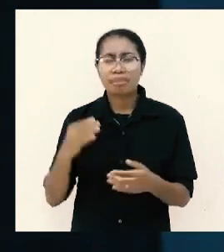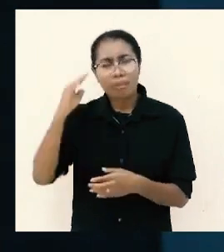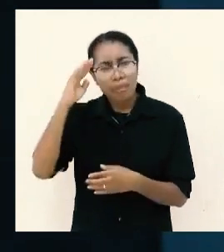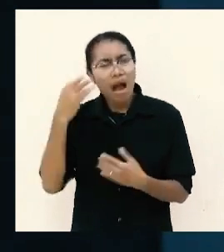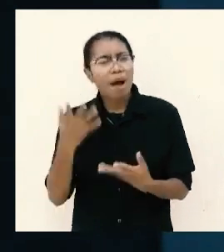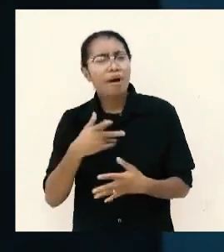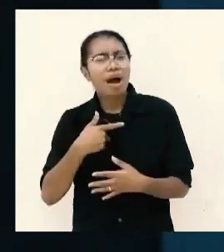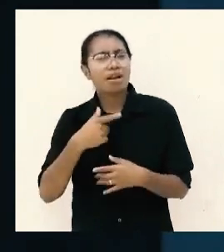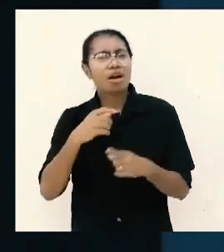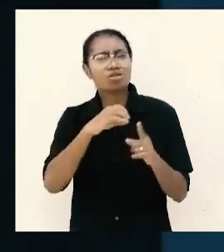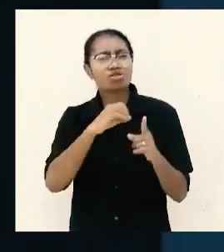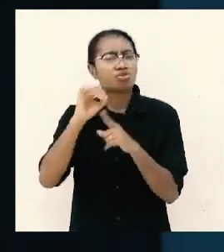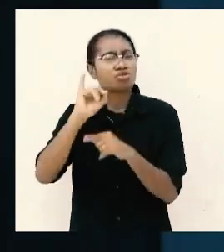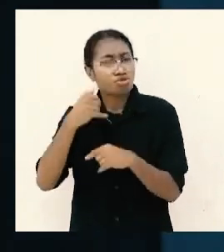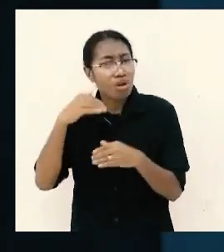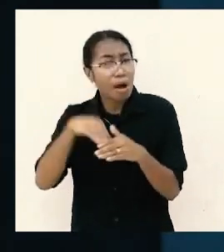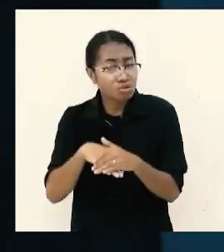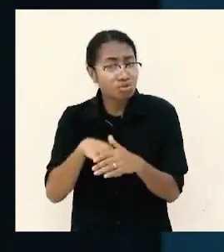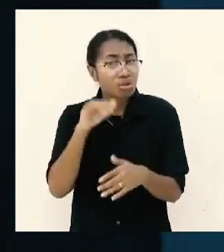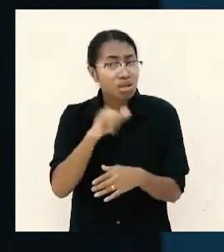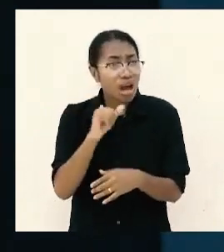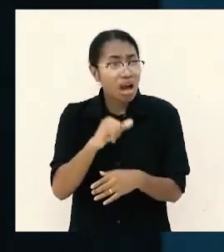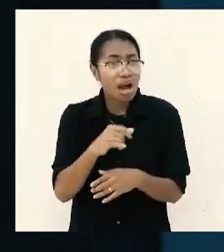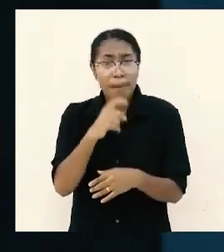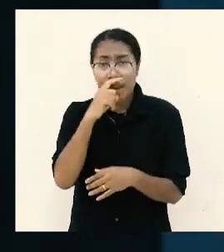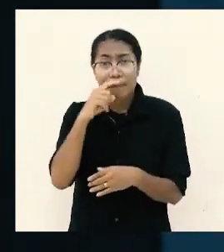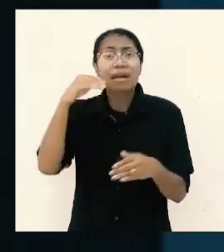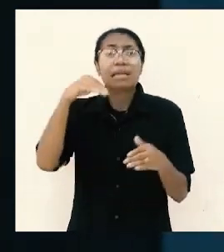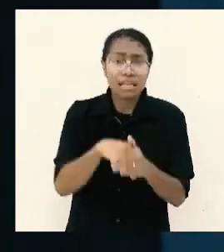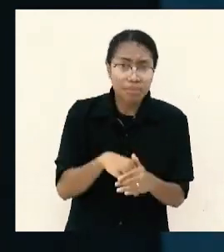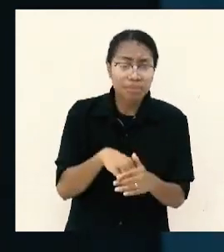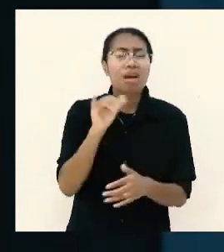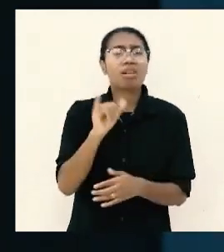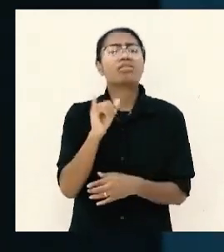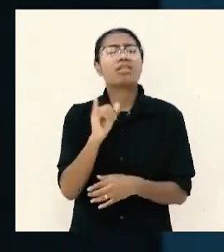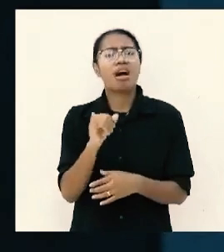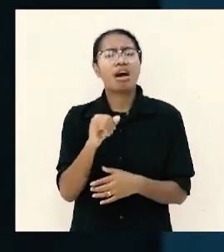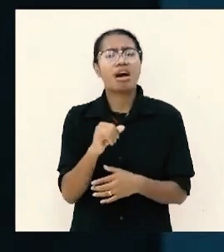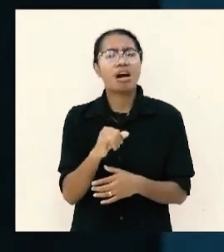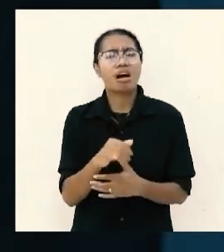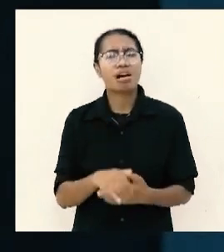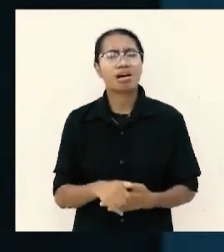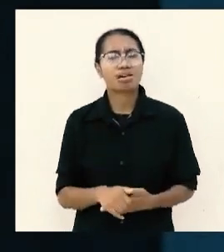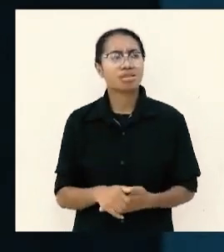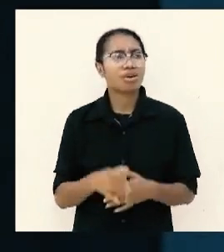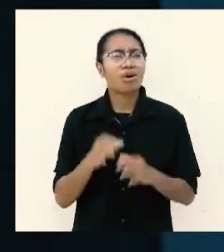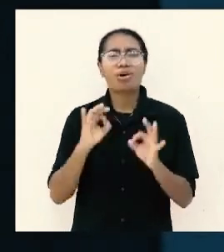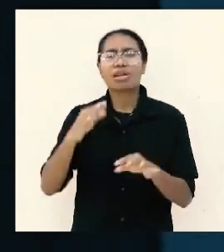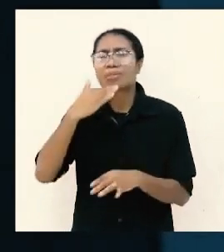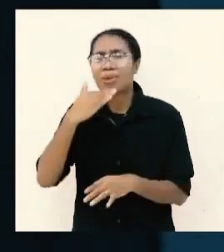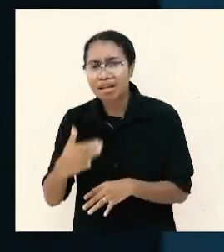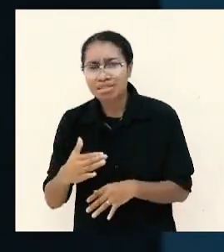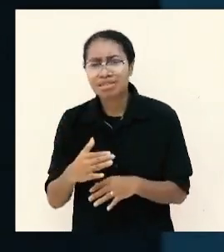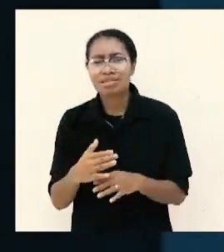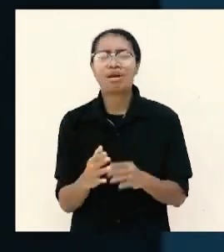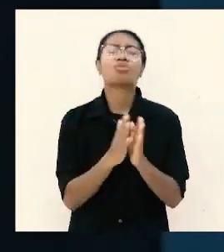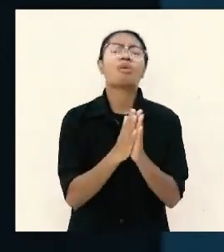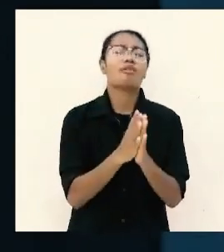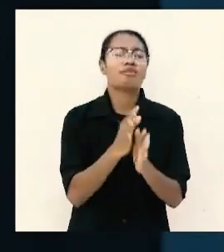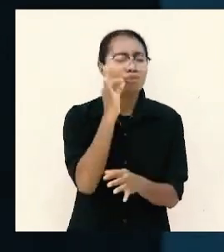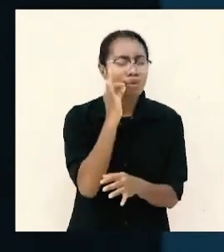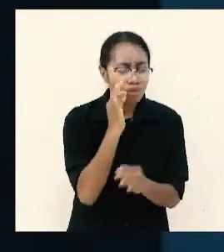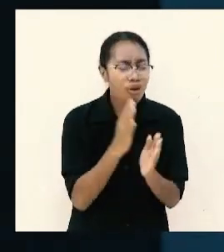masuk ya bapak yang kirim ya pak saya sudah oh terima kasih pak dia bilang maaf pak